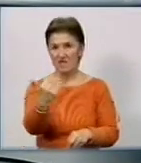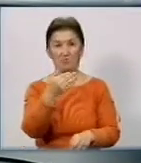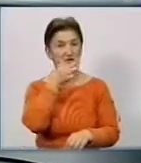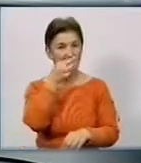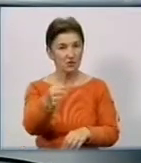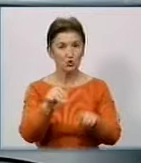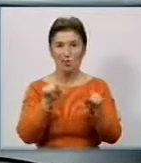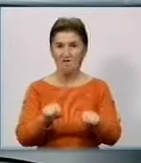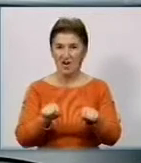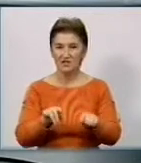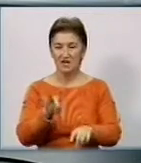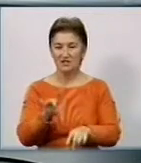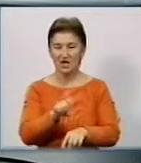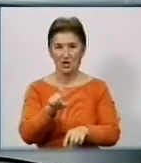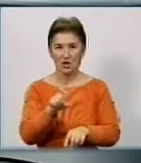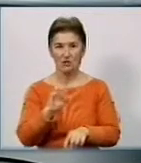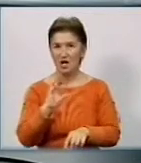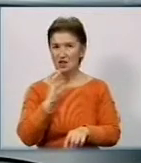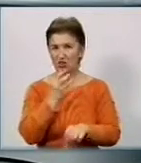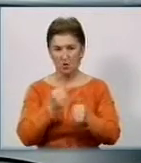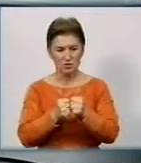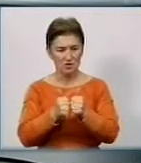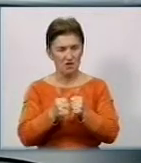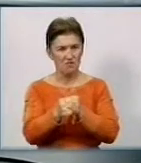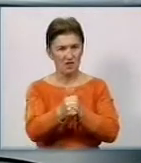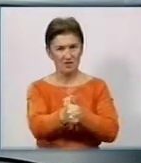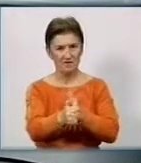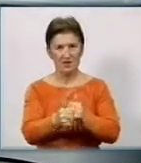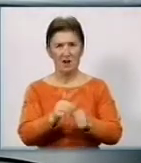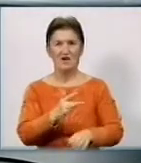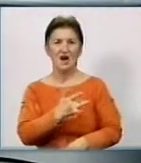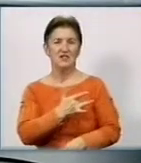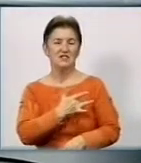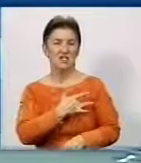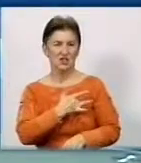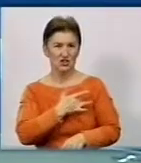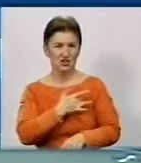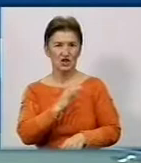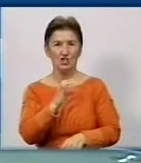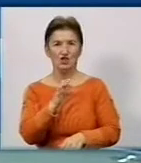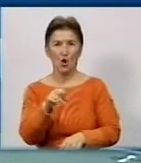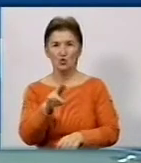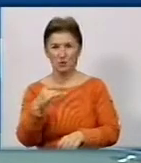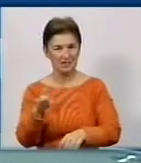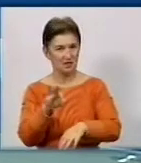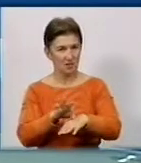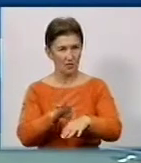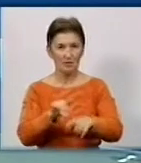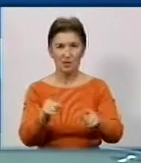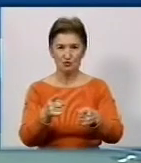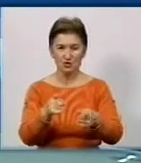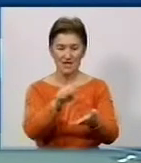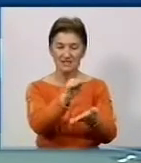мы в этот раз делаем серьезный прорыв в сфере сердечно-сосудистых заболівань, потому что статистика